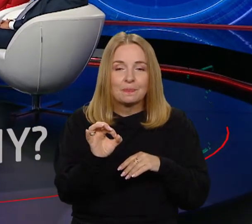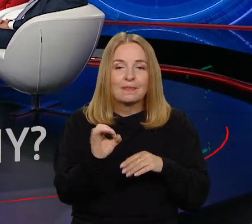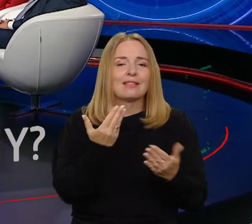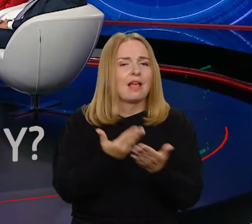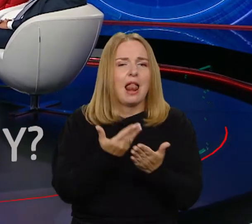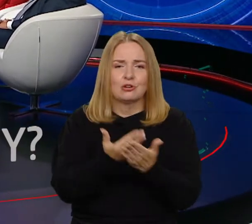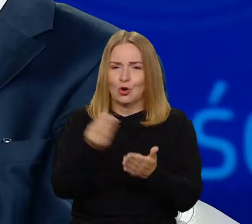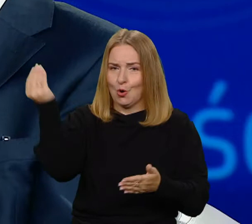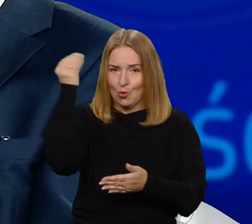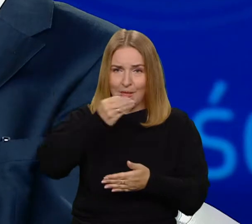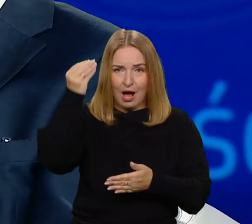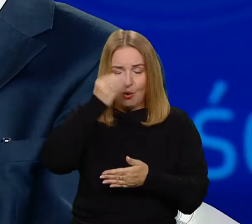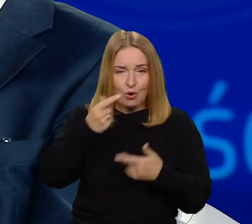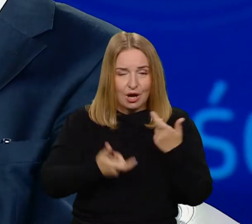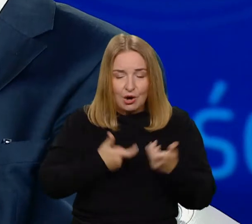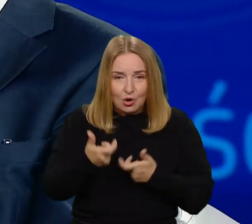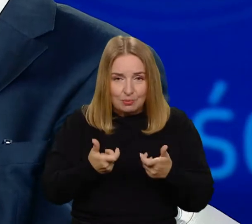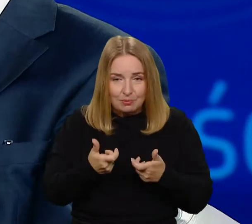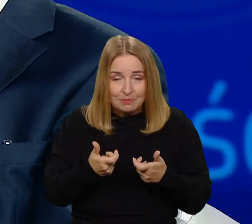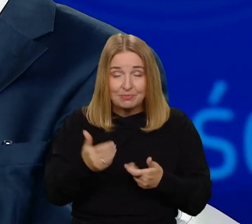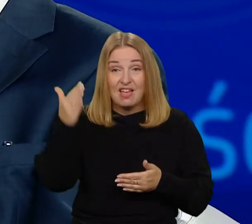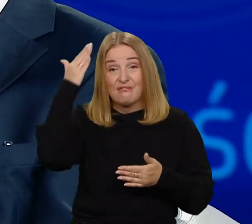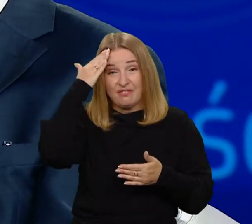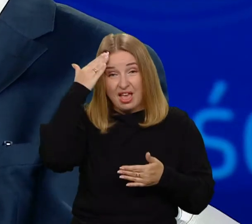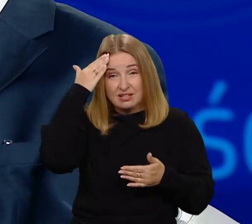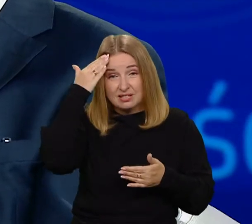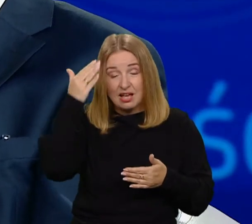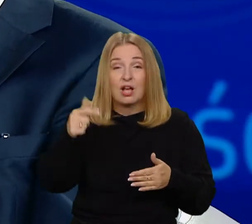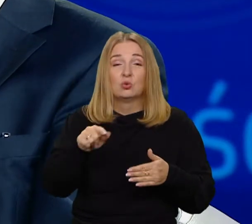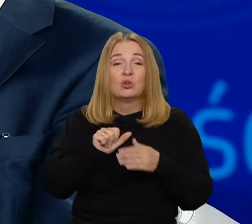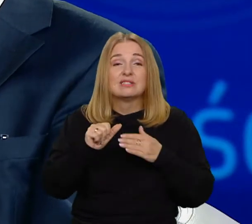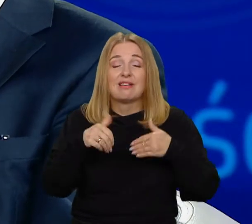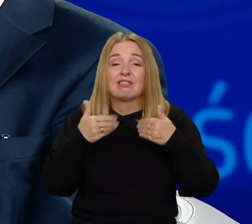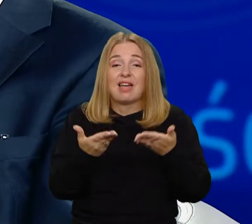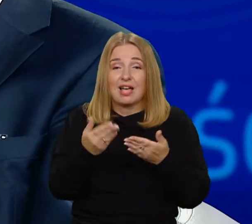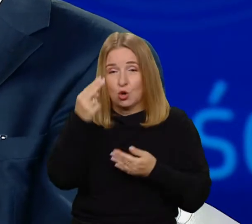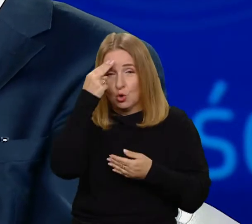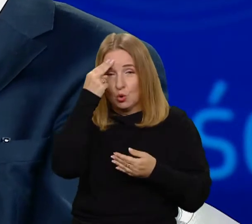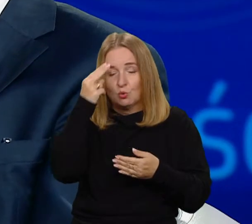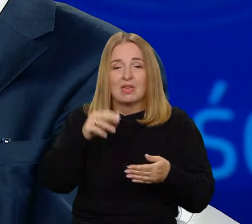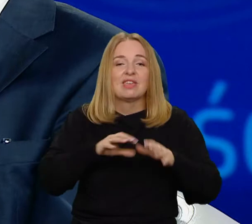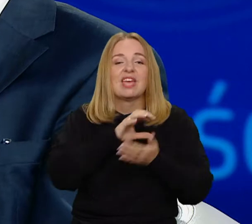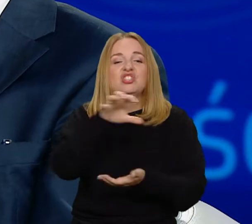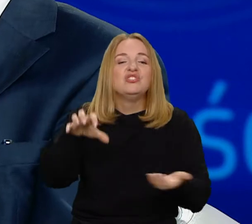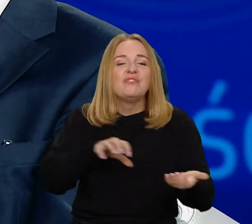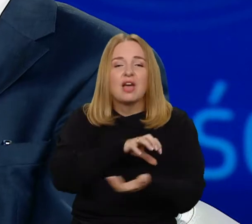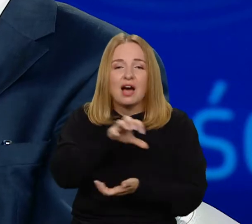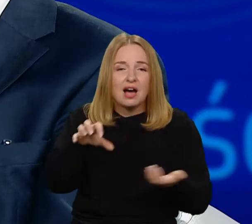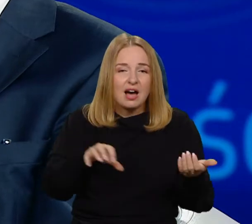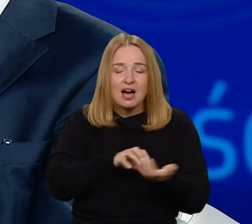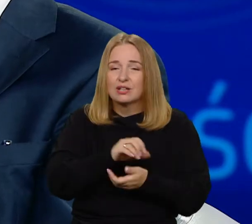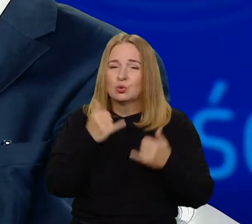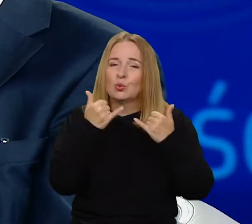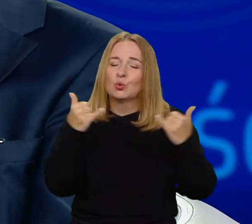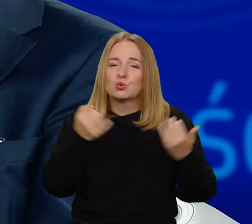dlaczego. Wiedza nam pozwala zrozumieć świat. Moglibyśmy tutaj wygenerować wiele pytań